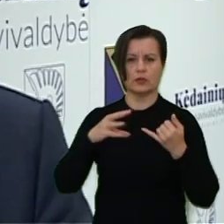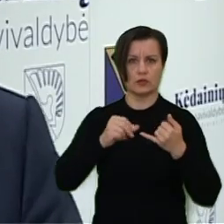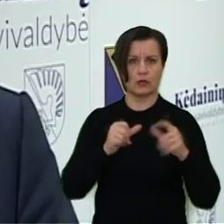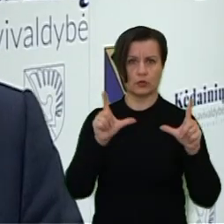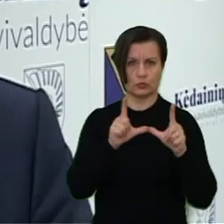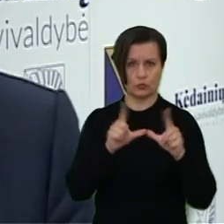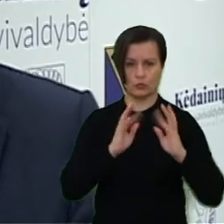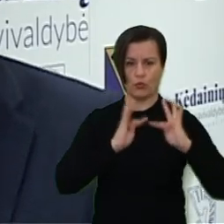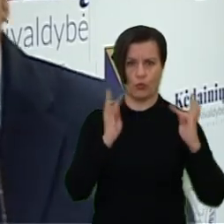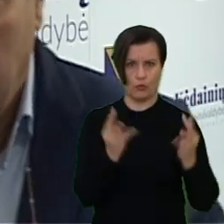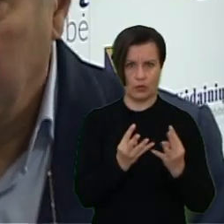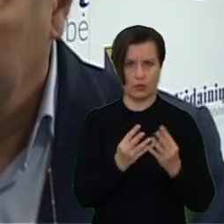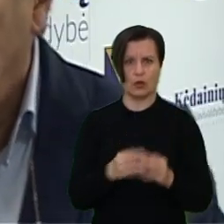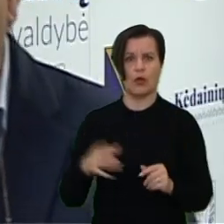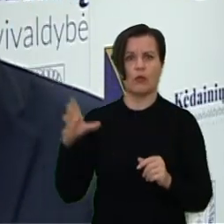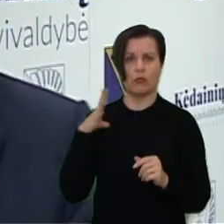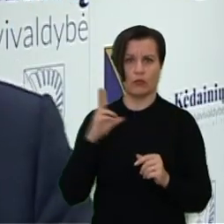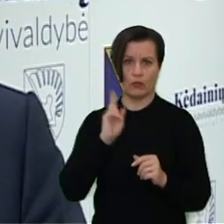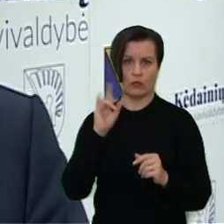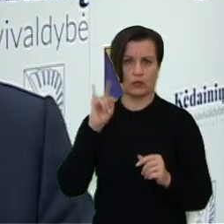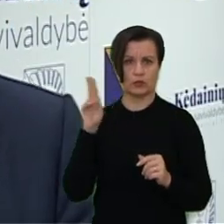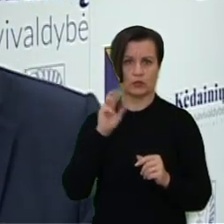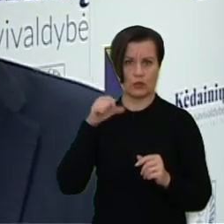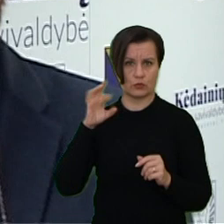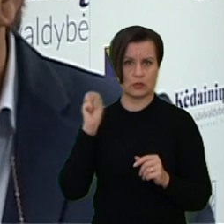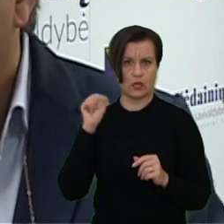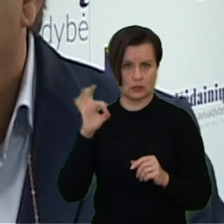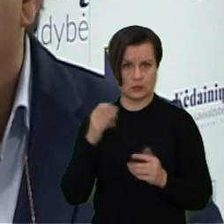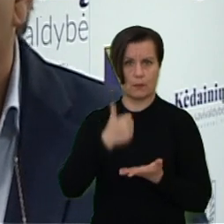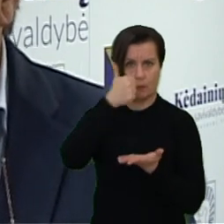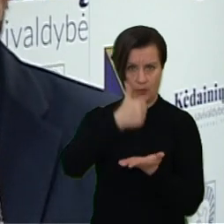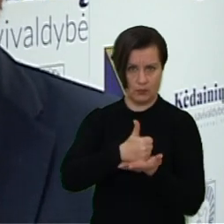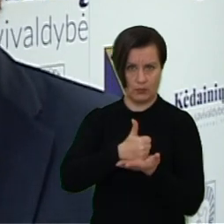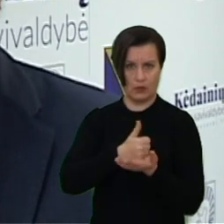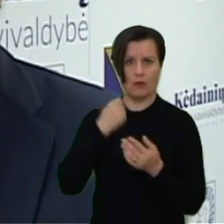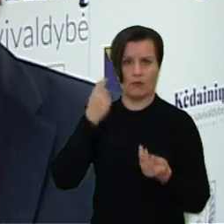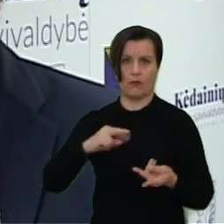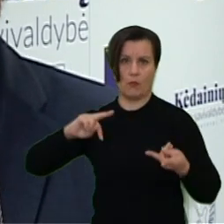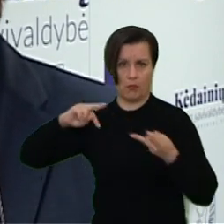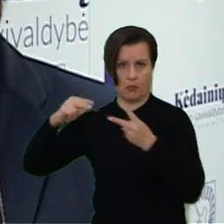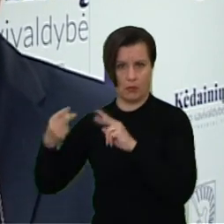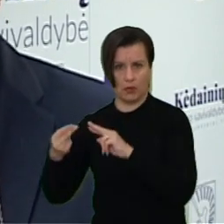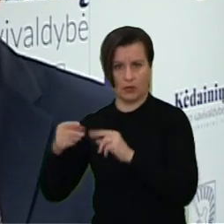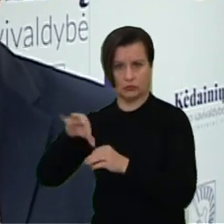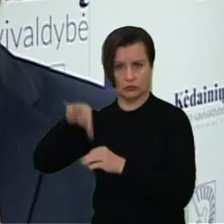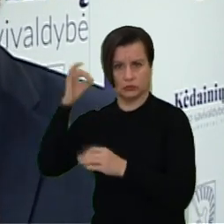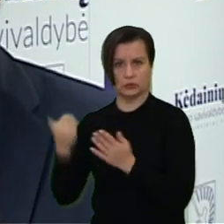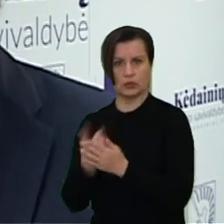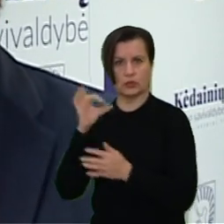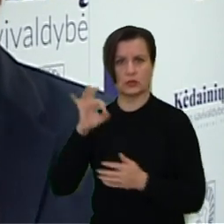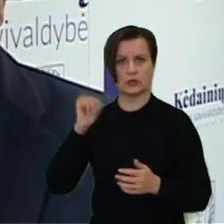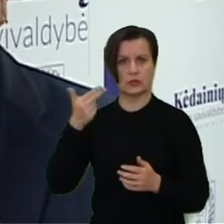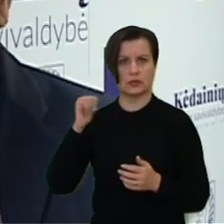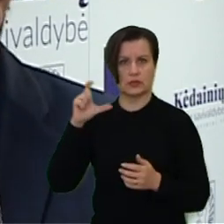Žemės ūkio komitete. Buvo pirminikas Arlimantas Kižauskais, vietoj jo